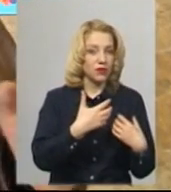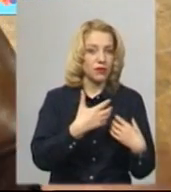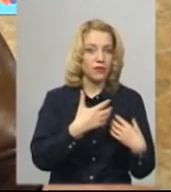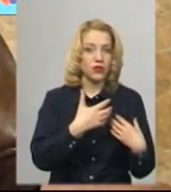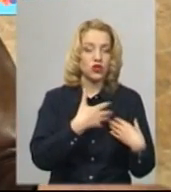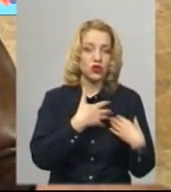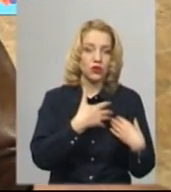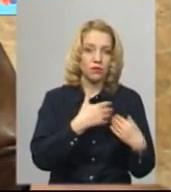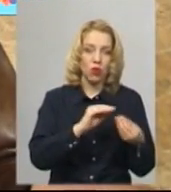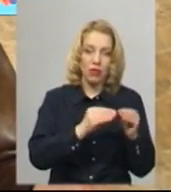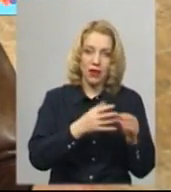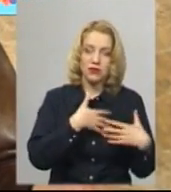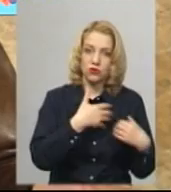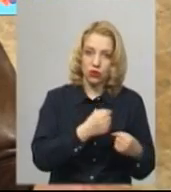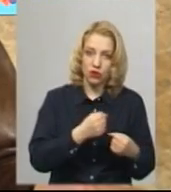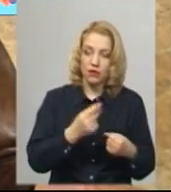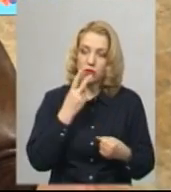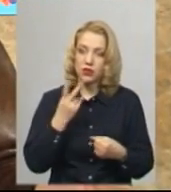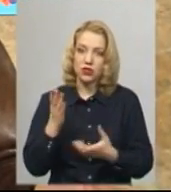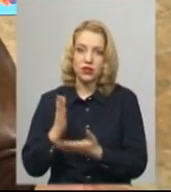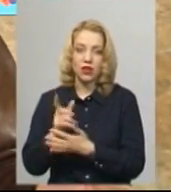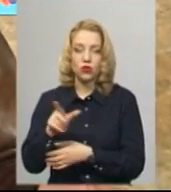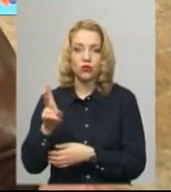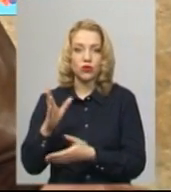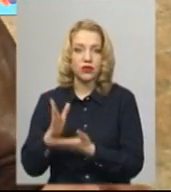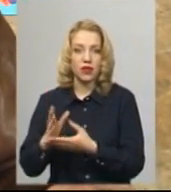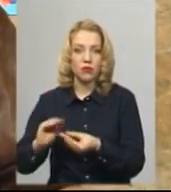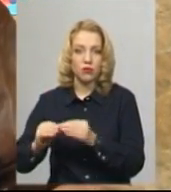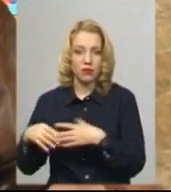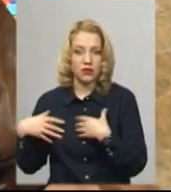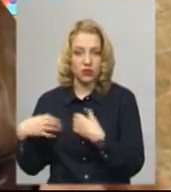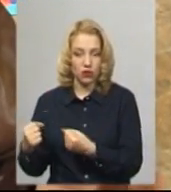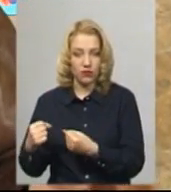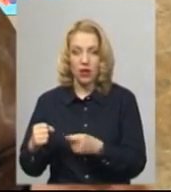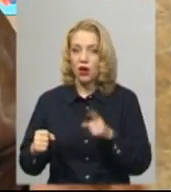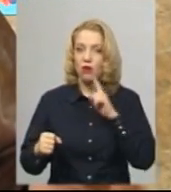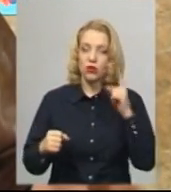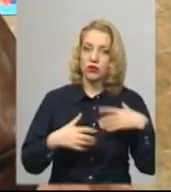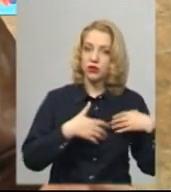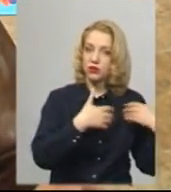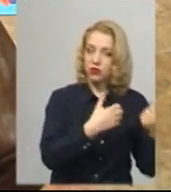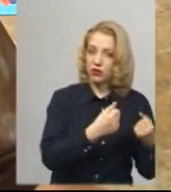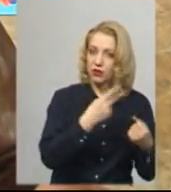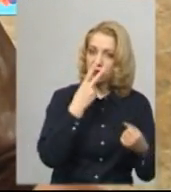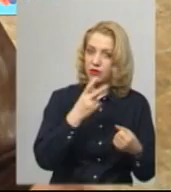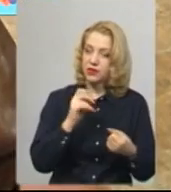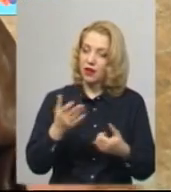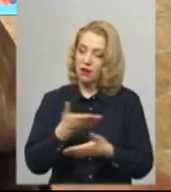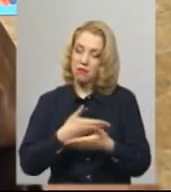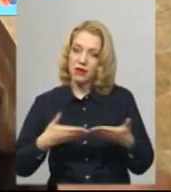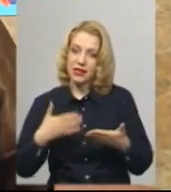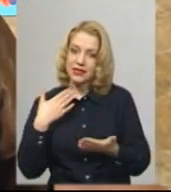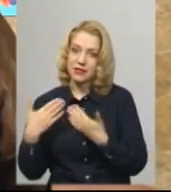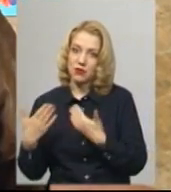побачили, що є інші люди, які мають проблеми зі здоров'ям. Молоді люди здоров'я подивилися, як ми спілкуємося